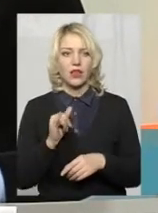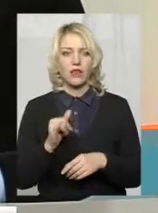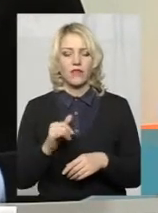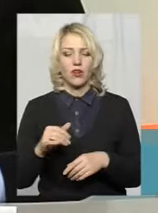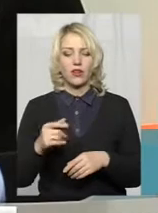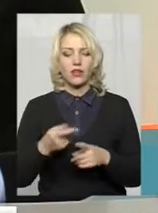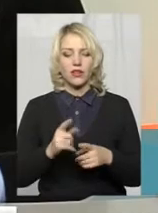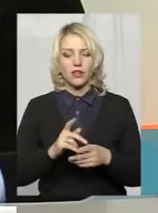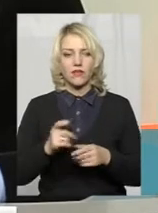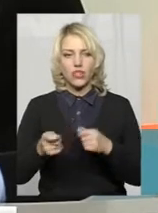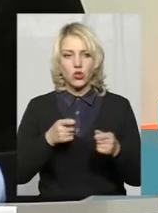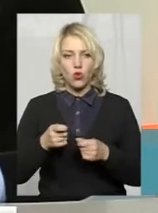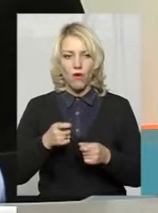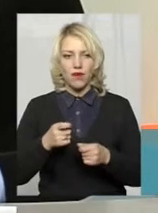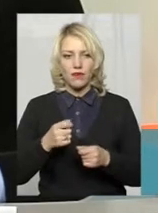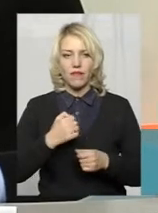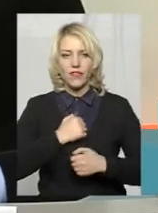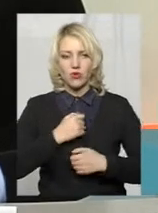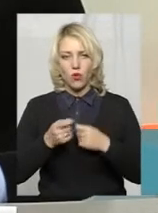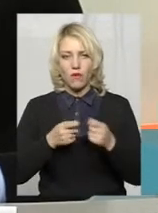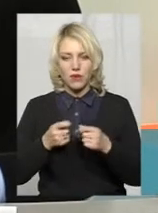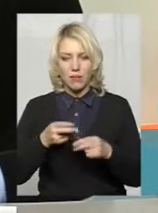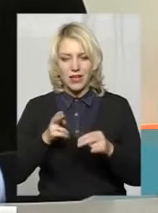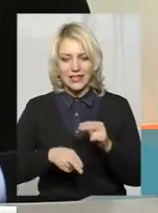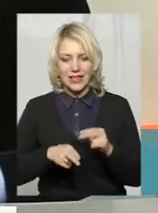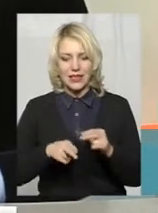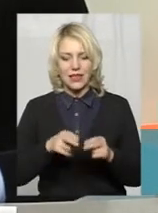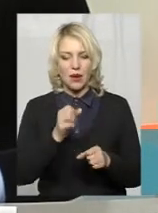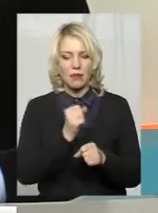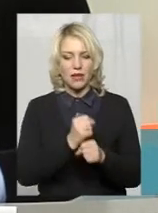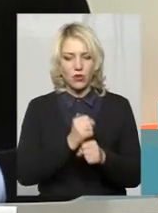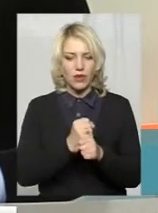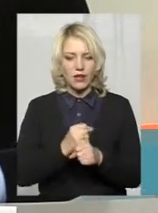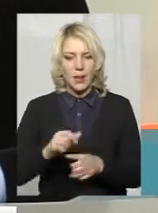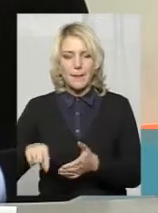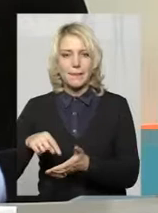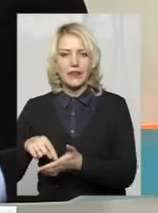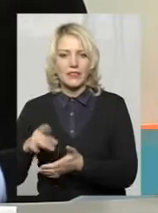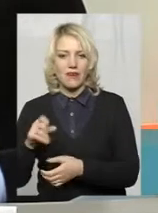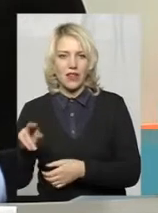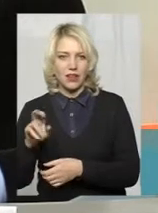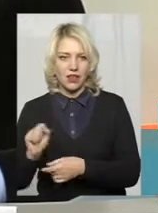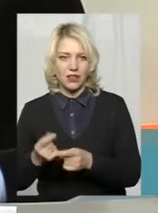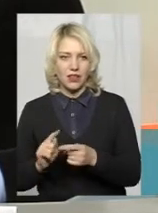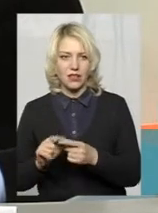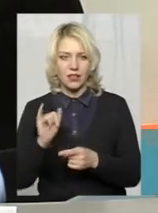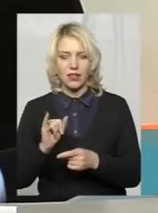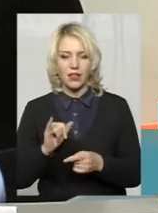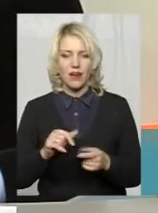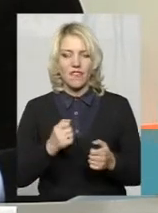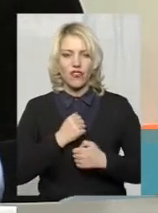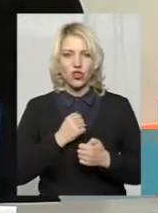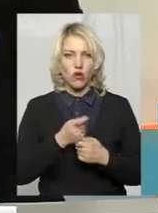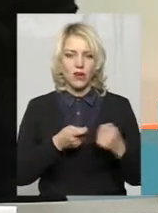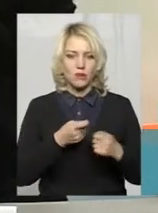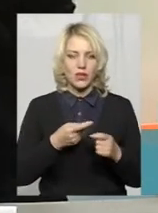де вводиться військова адміністрація, перестає працювати на цей час місцева рада. Фактично, саме військова адміністрація, або тим органом, яка складає